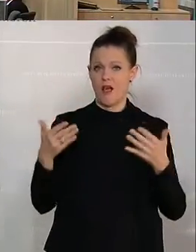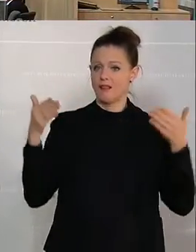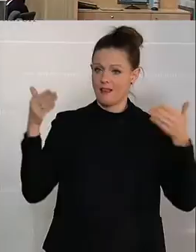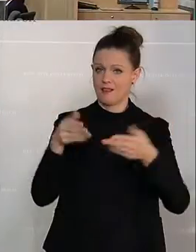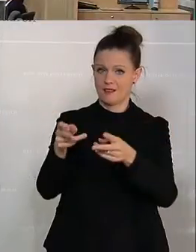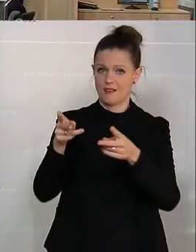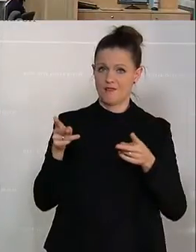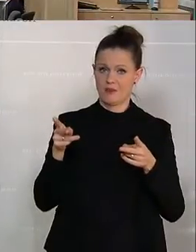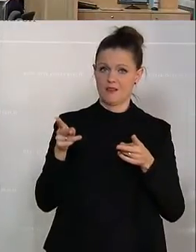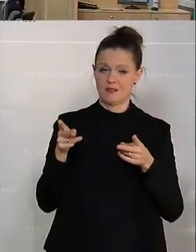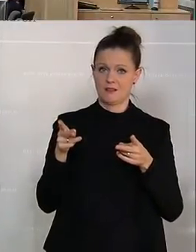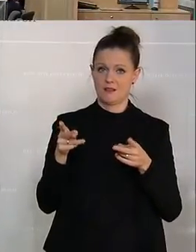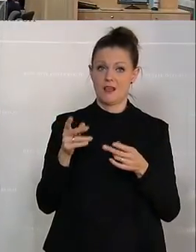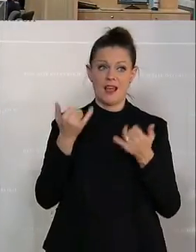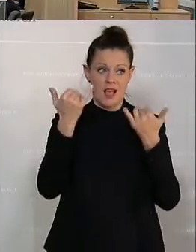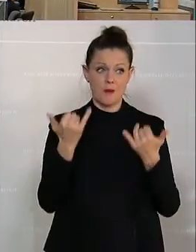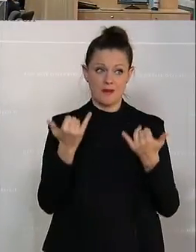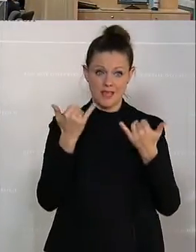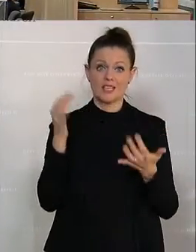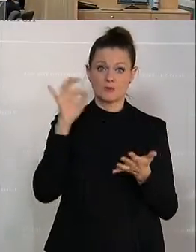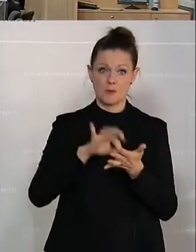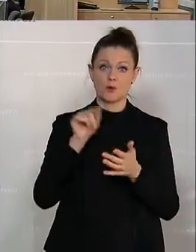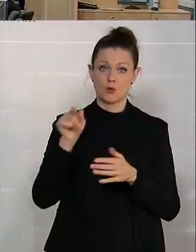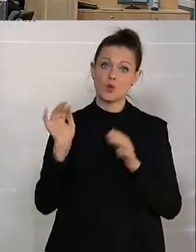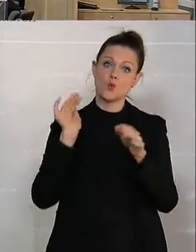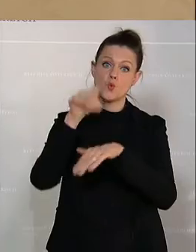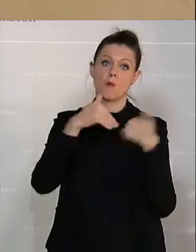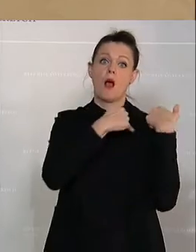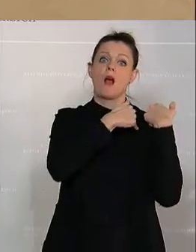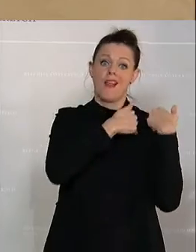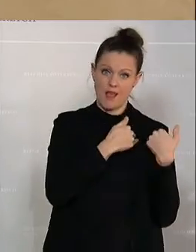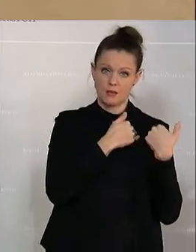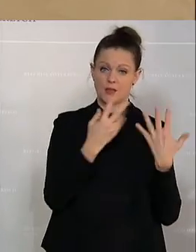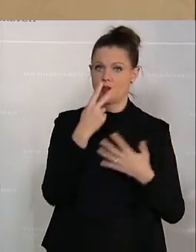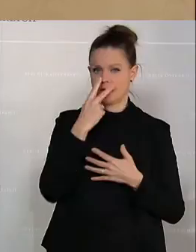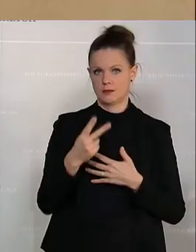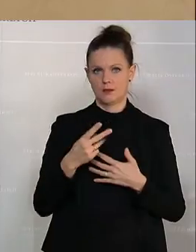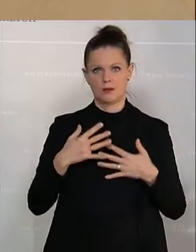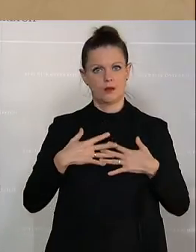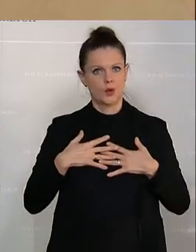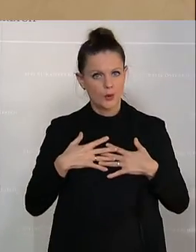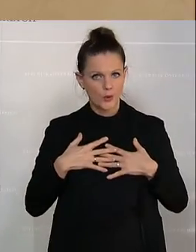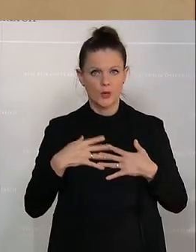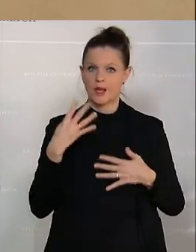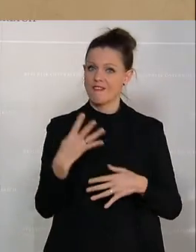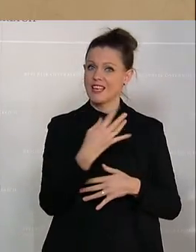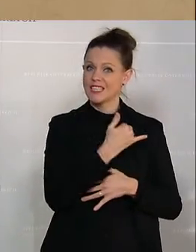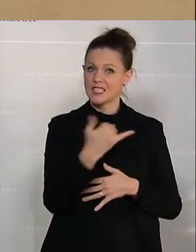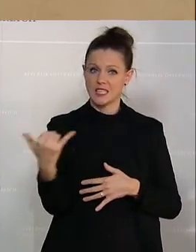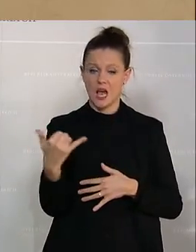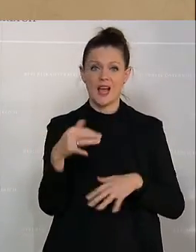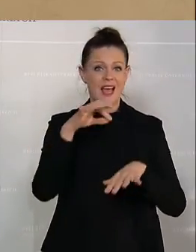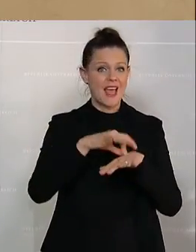ich kann Ihnen sagen, was wir derzeit dort an Überlastung sehen, das habe ich in 40 Jahren ärztlich